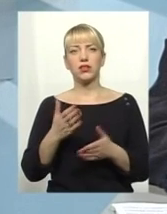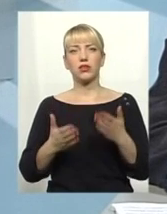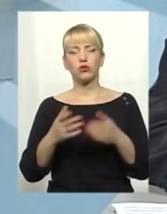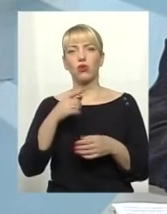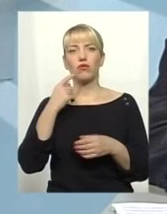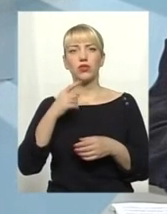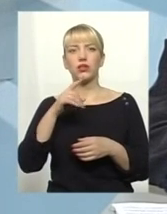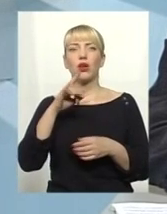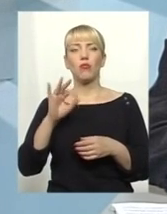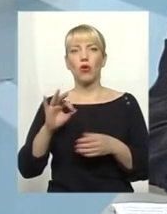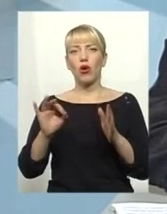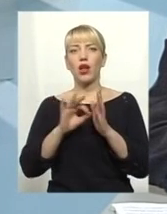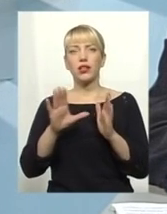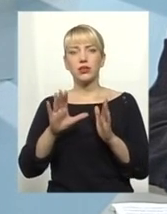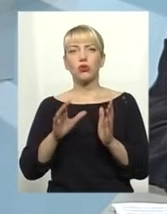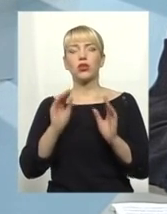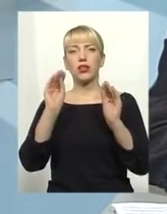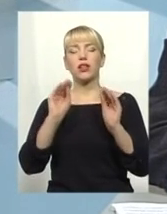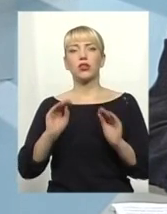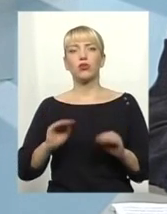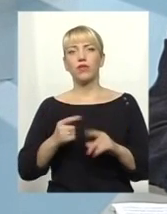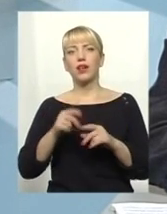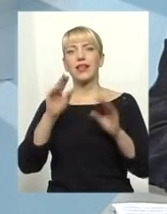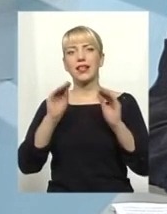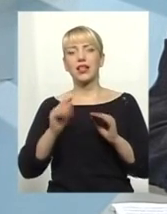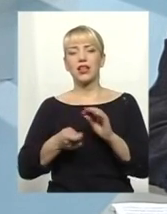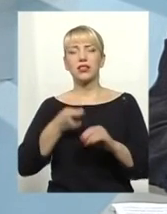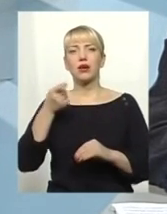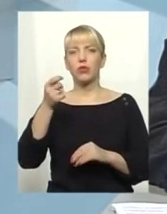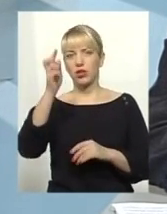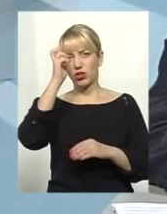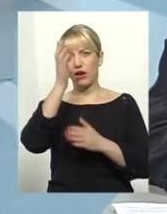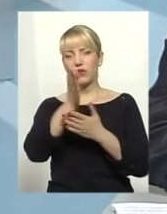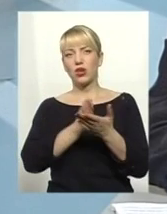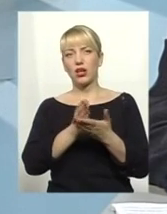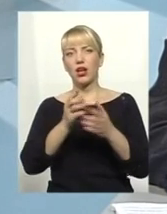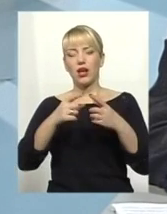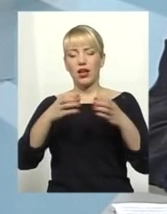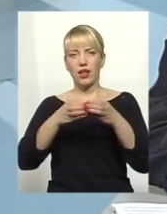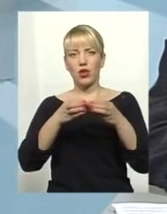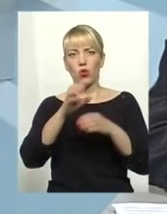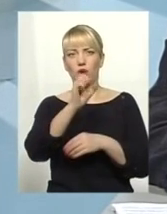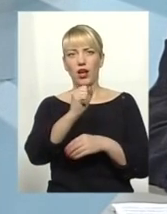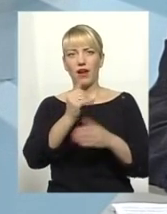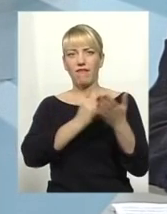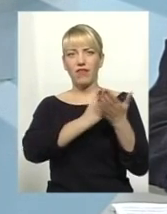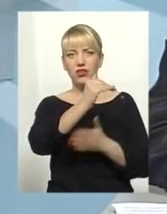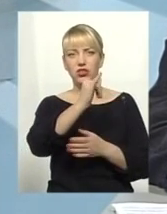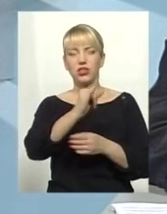говорити про електронне декларування, то декларацію подали держслужбовці категорії А – це вищий ешелон, і